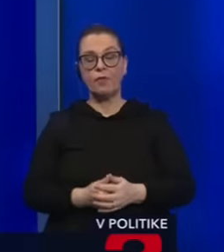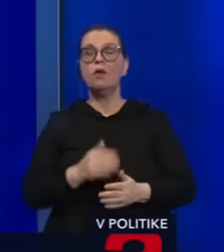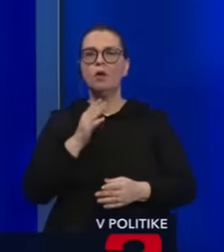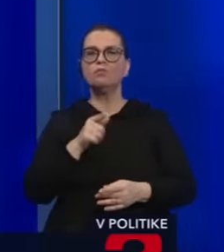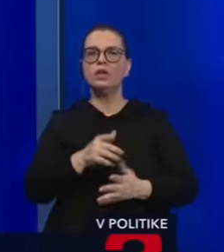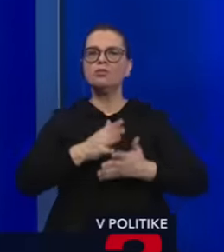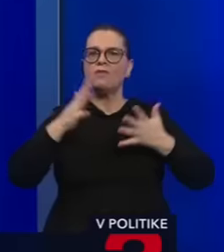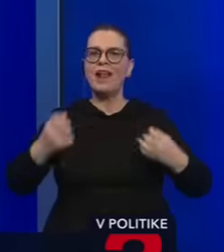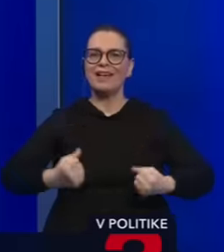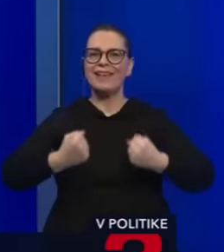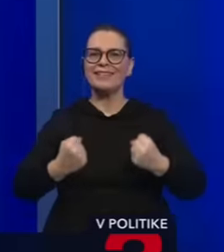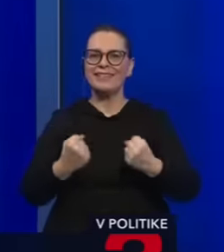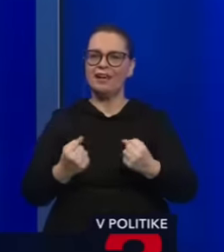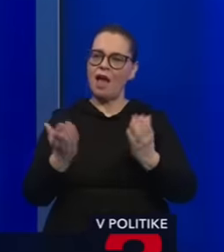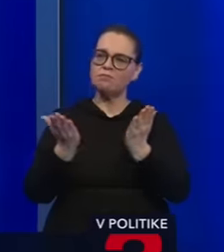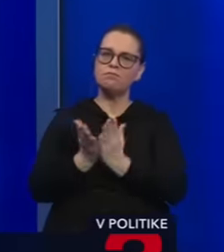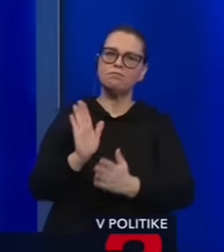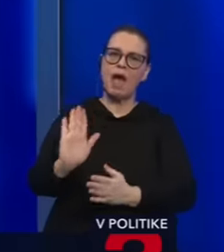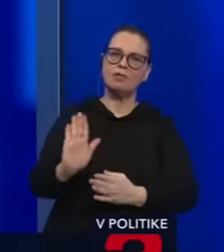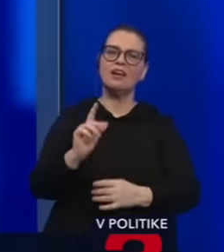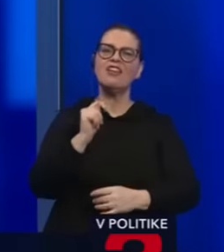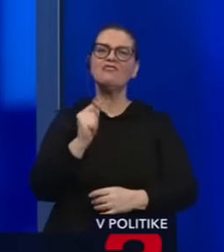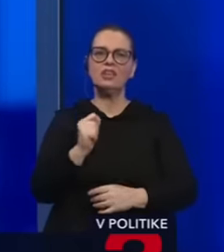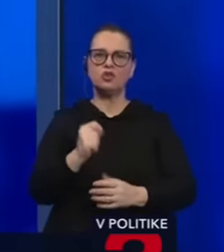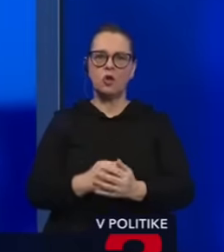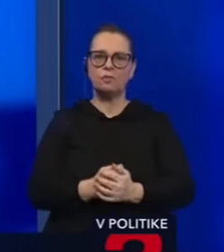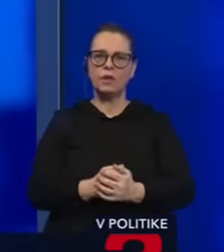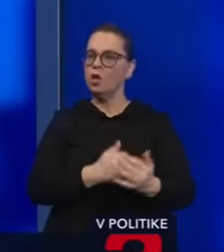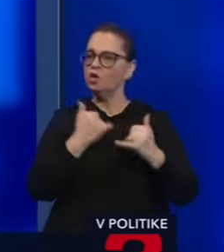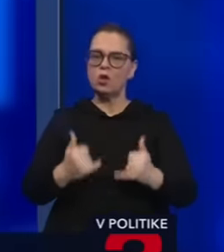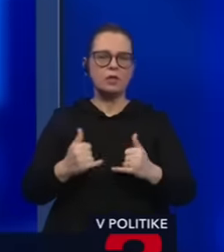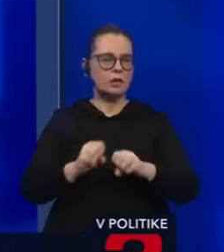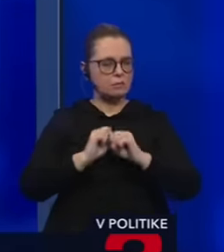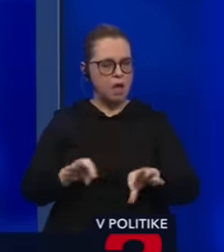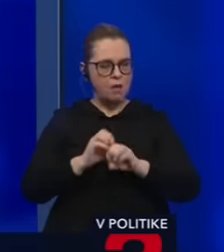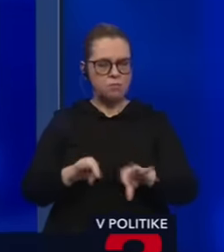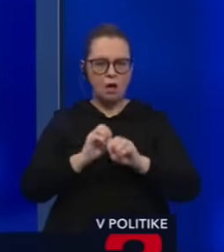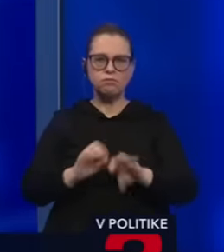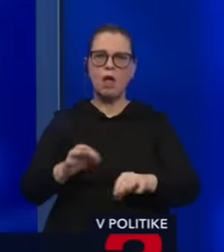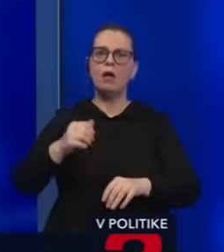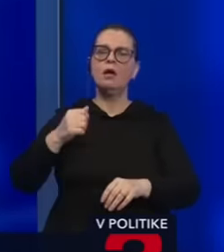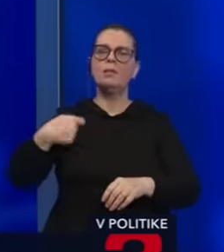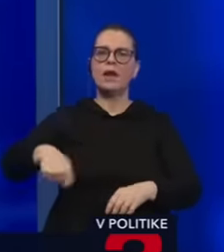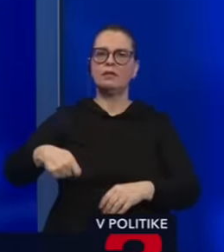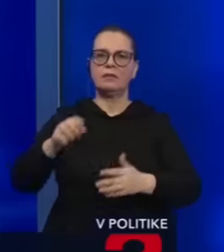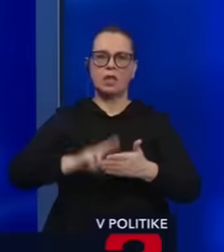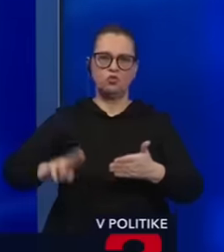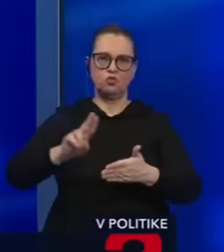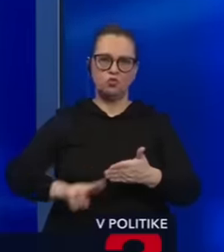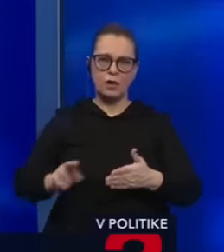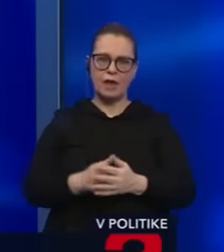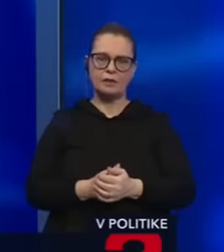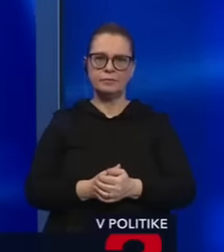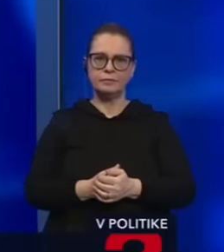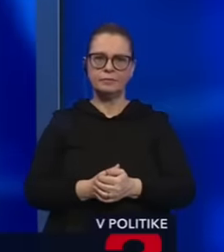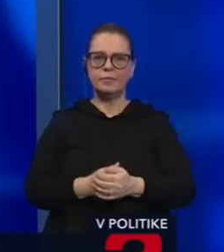sila v rukách Fica, pretože teraz ešte nemal v rukách prezidentský úrad, respektíve stále tam mohla prezidentka